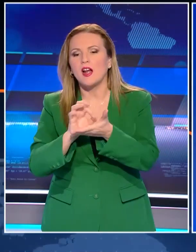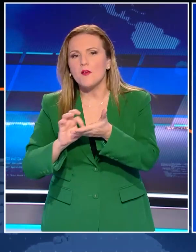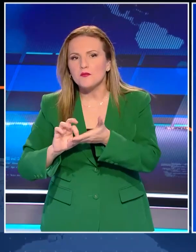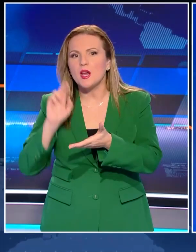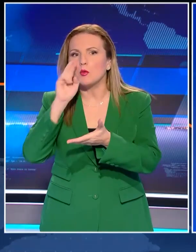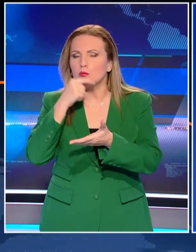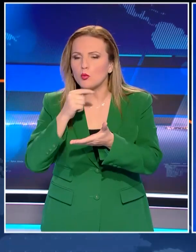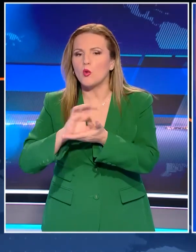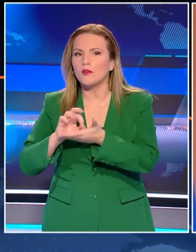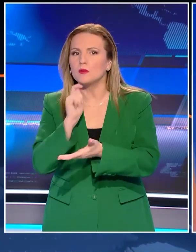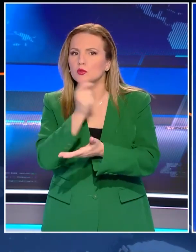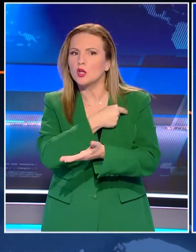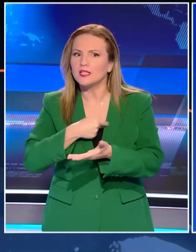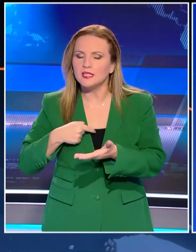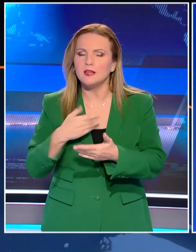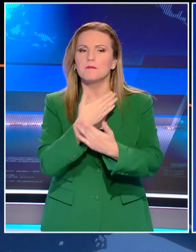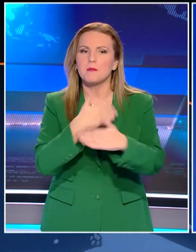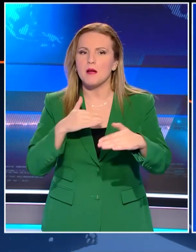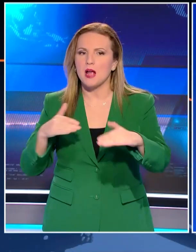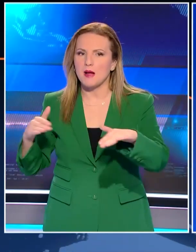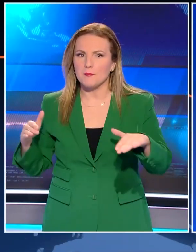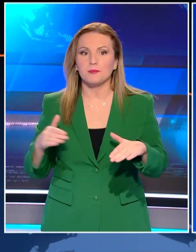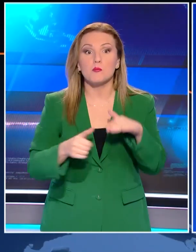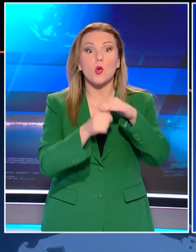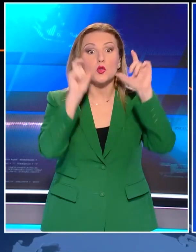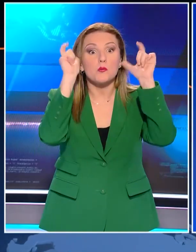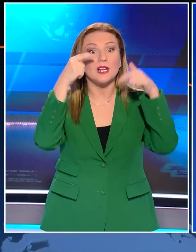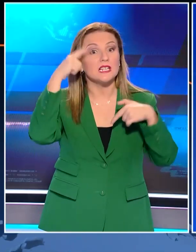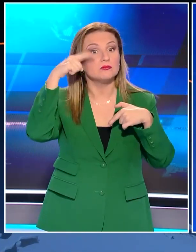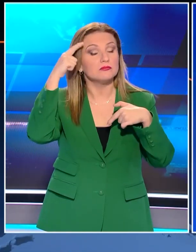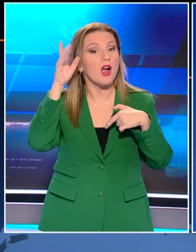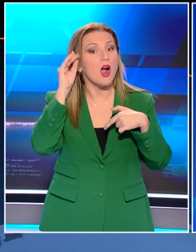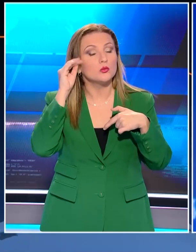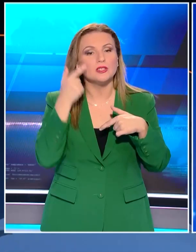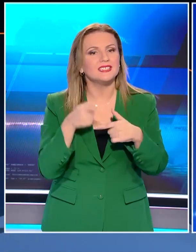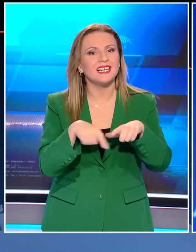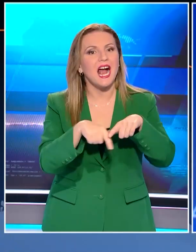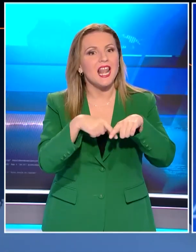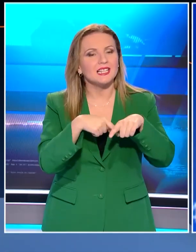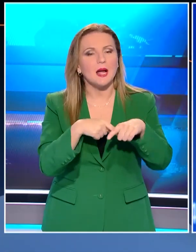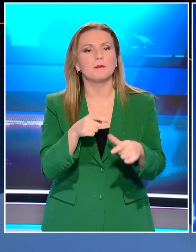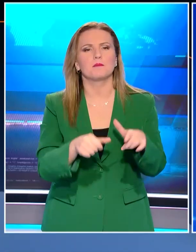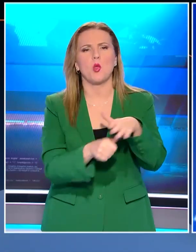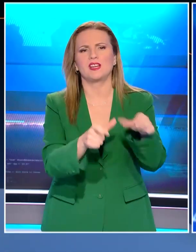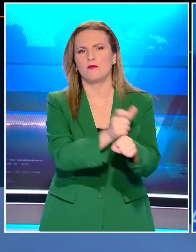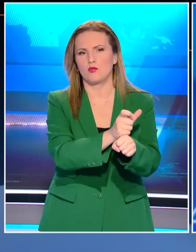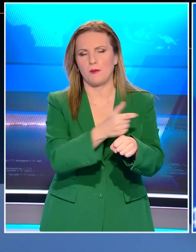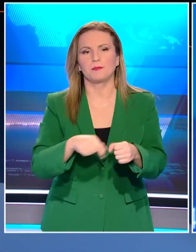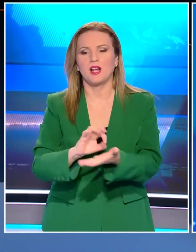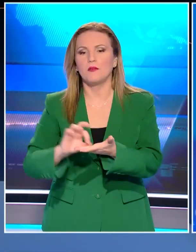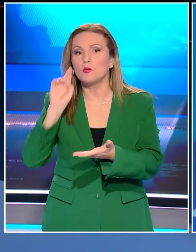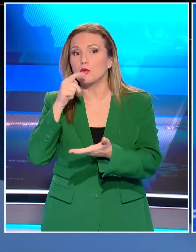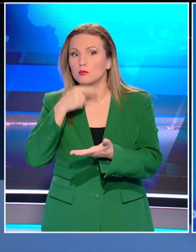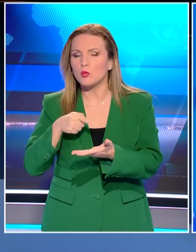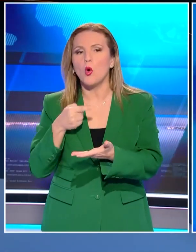γραφεία των πολιτικών αρχηγών. Η Πρόεδρος της Δημοκρατίας άκουσε τα κάλαντα από την Προεδρική Φρουρά ενώ στο Μέγαρο Μαξίμου τα κάλαντα